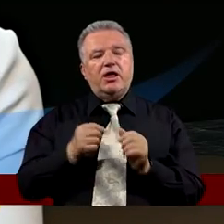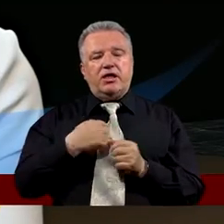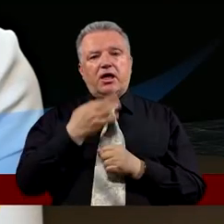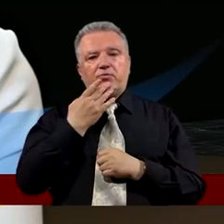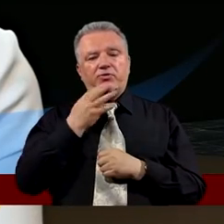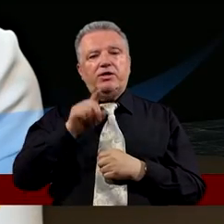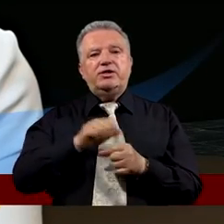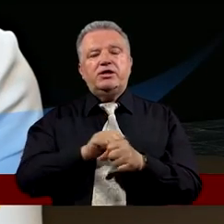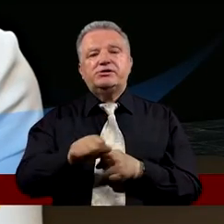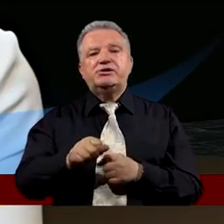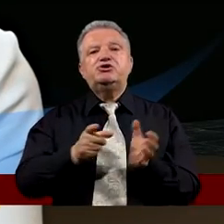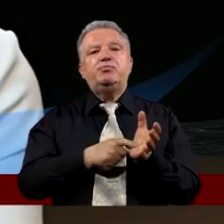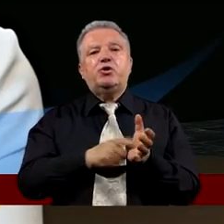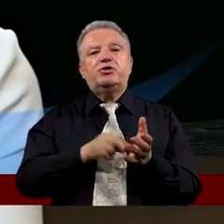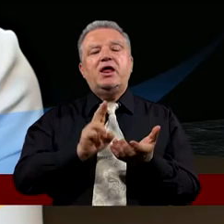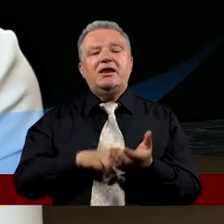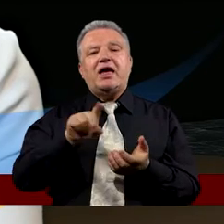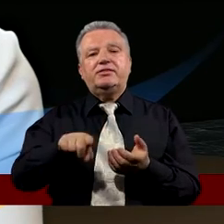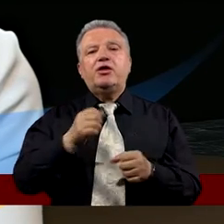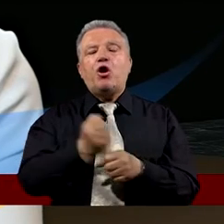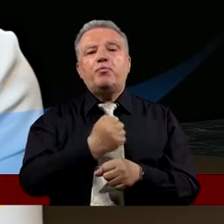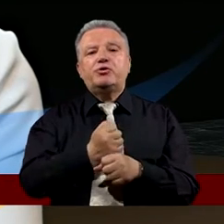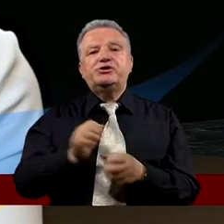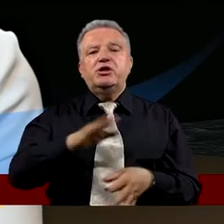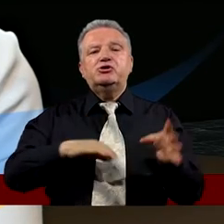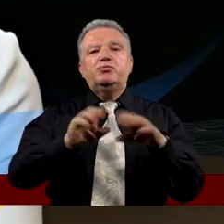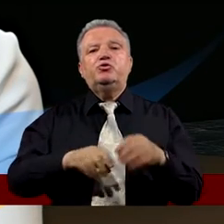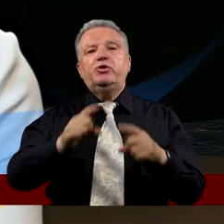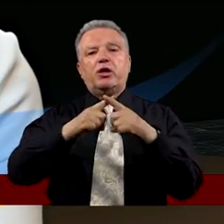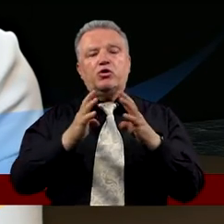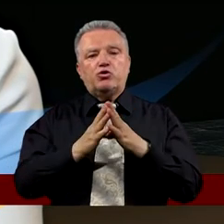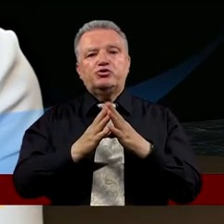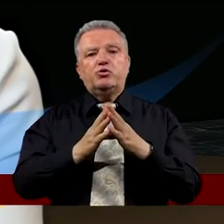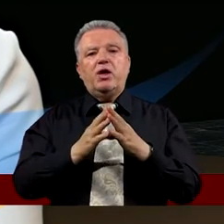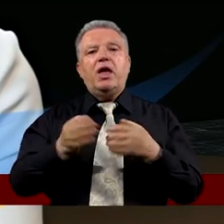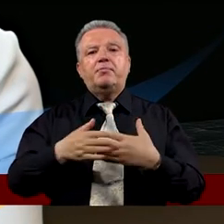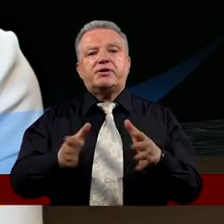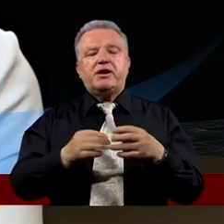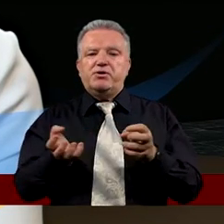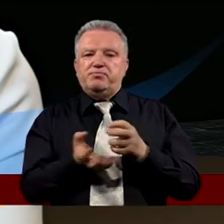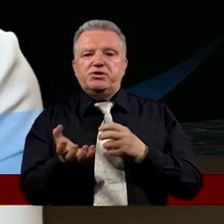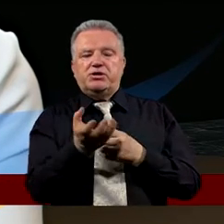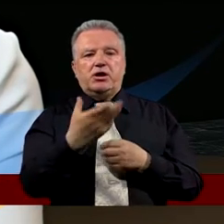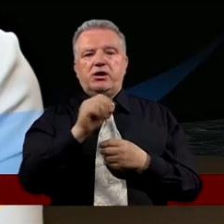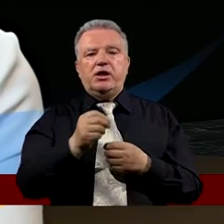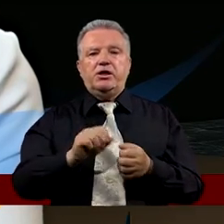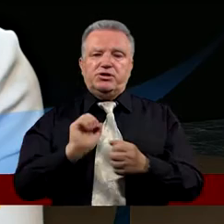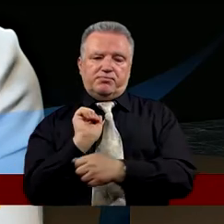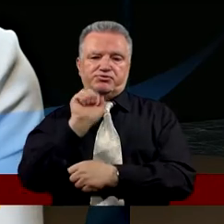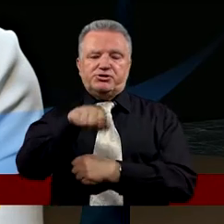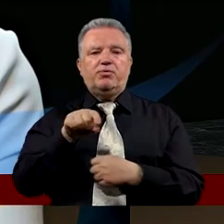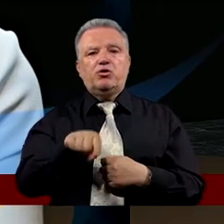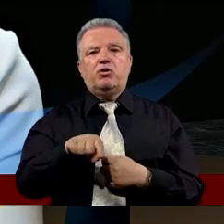powiadam Że Ty jesteś Piotr I na tej opoce Zbuduję Kościół mój A bramy piekielne Nie przemogą go